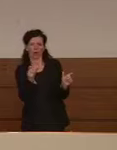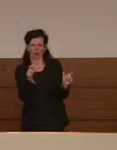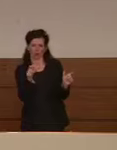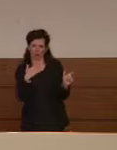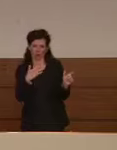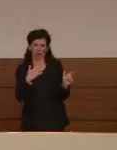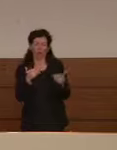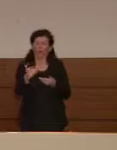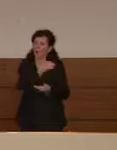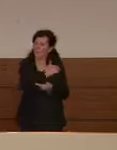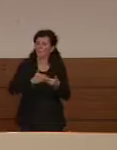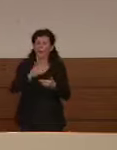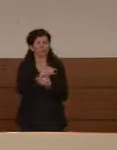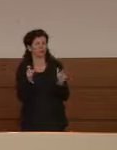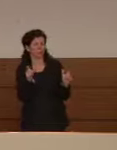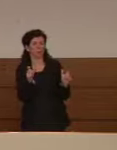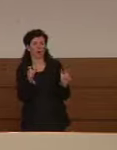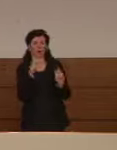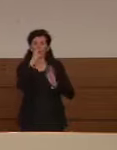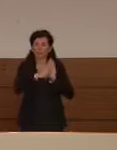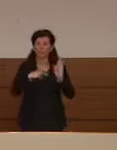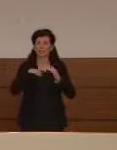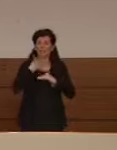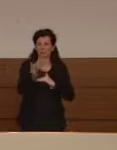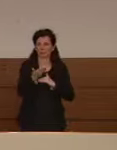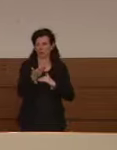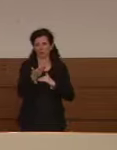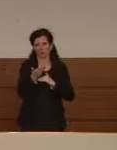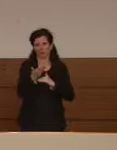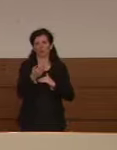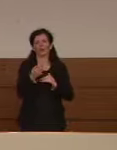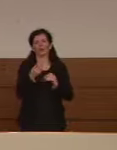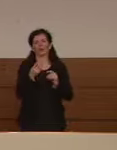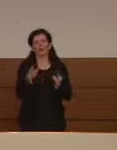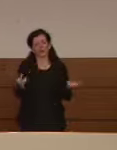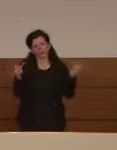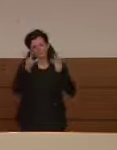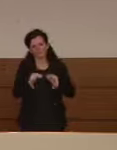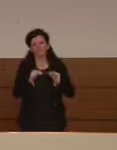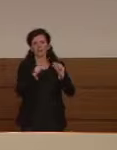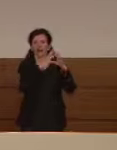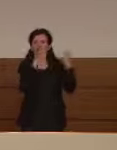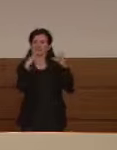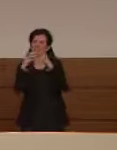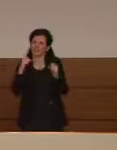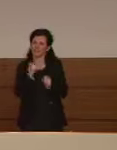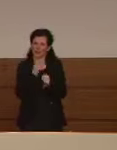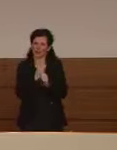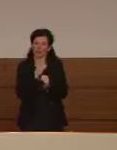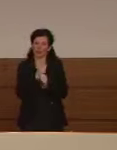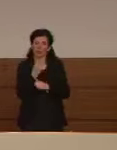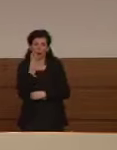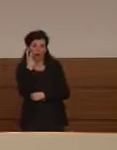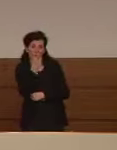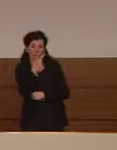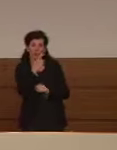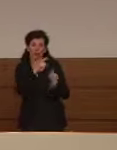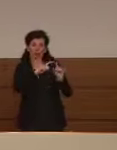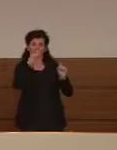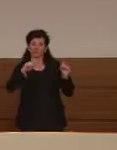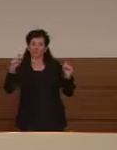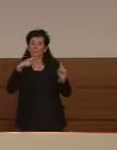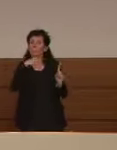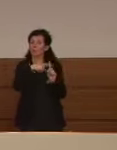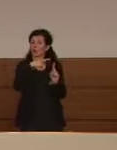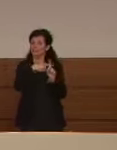completo però riavviare attività produttive nel momento in cui si consolidasse un trend positivo non vuol